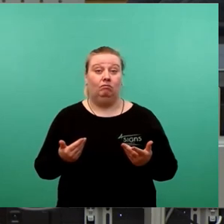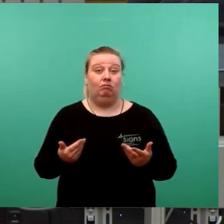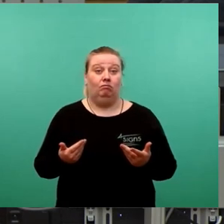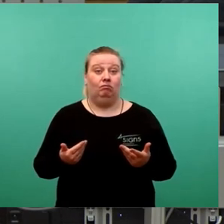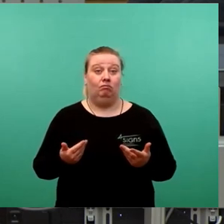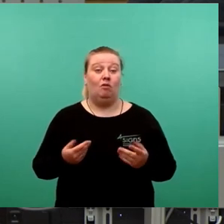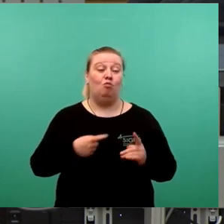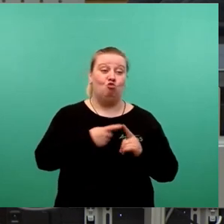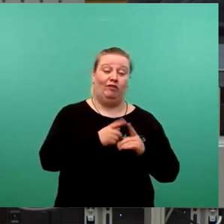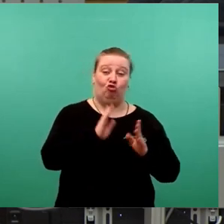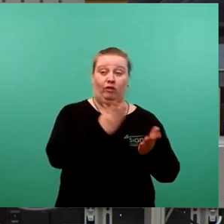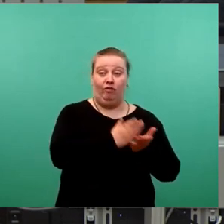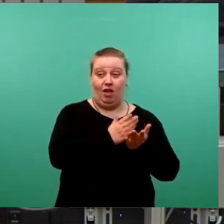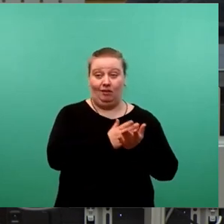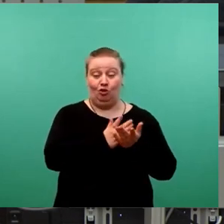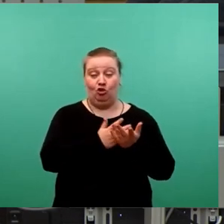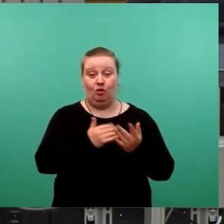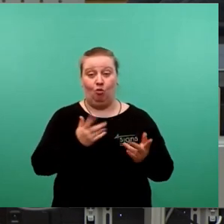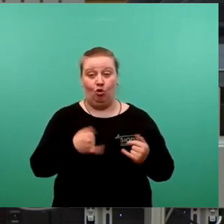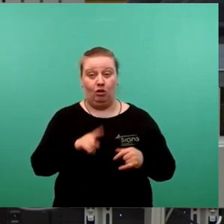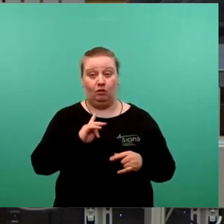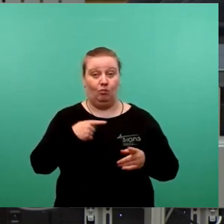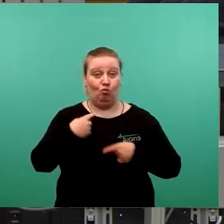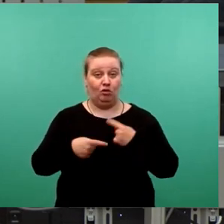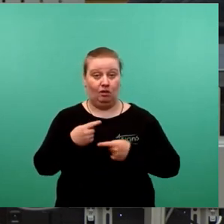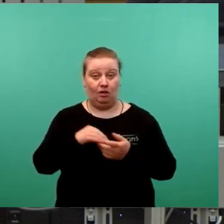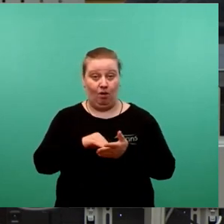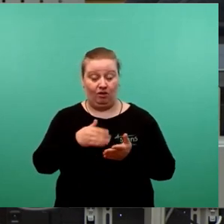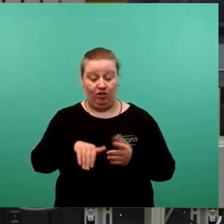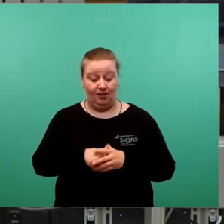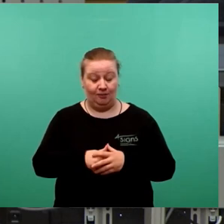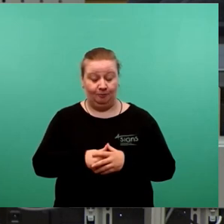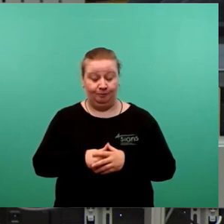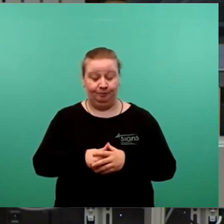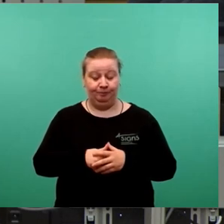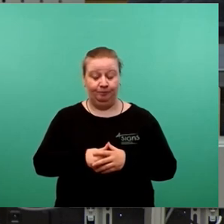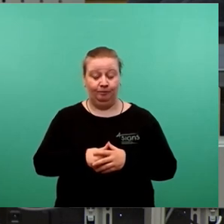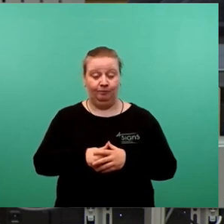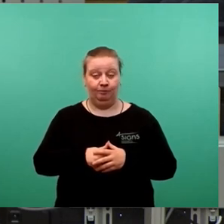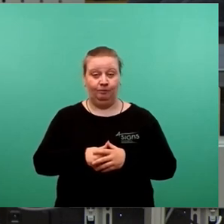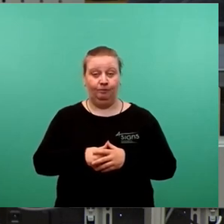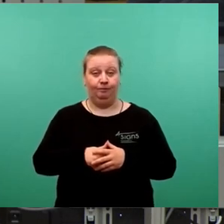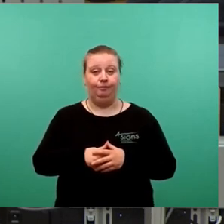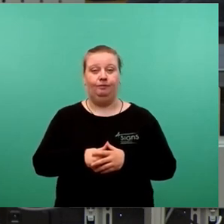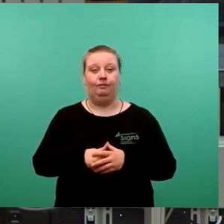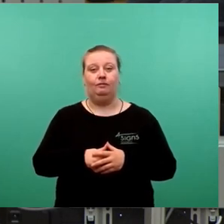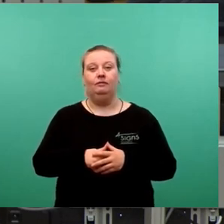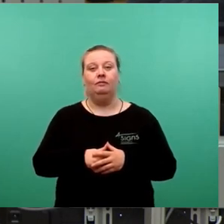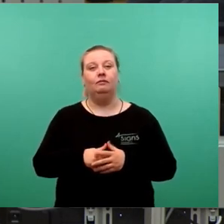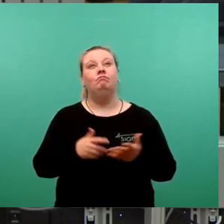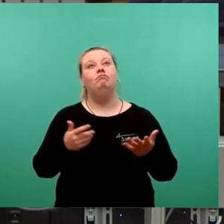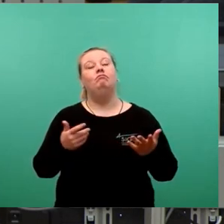positiven Aspekten, die wir in diesem Prozess erlebt haben. Der Weg,